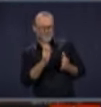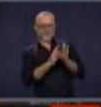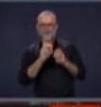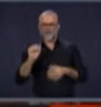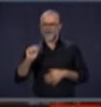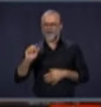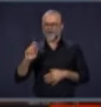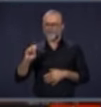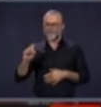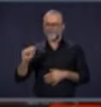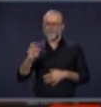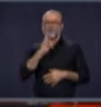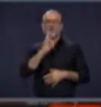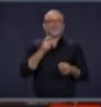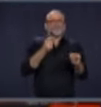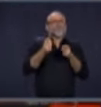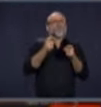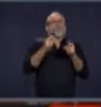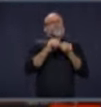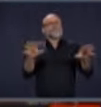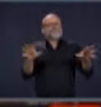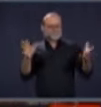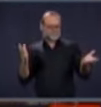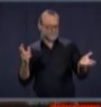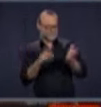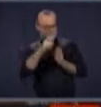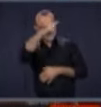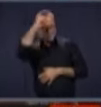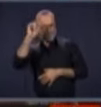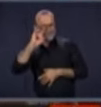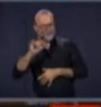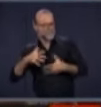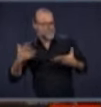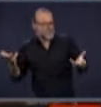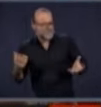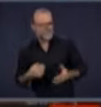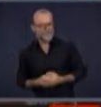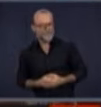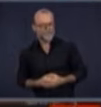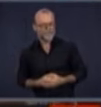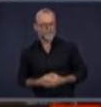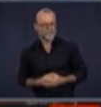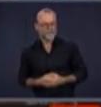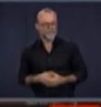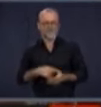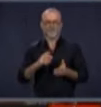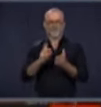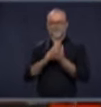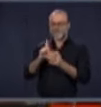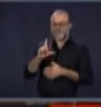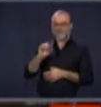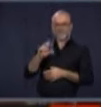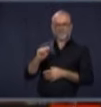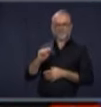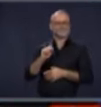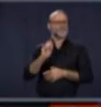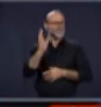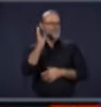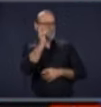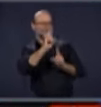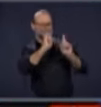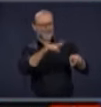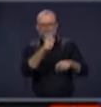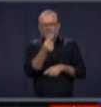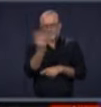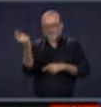Vous parlez de transmission contrôlée, quel genre d'été est qu'on va avoir à Montréal? Eh bien, vous aurez la réponse dans